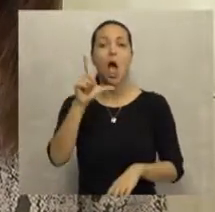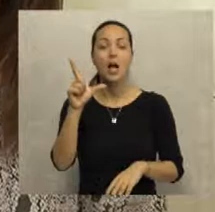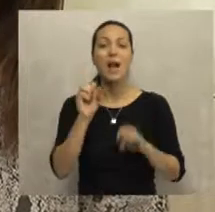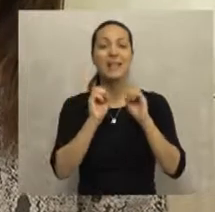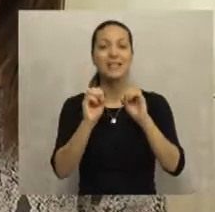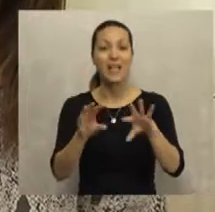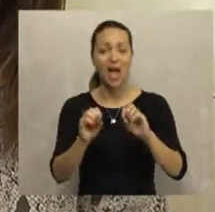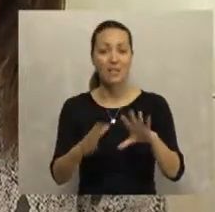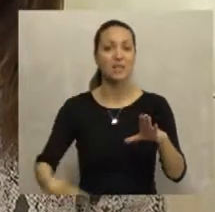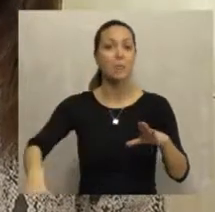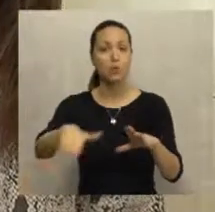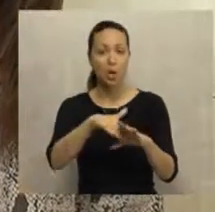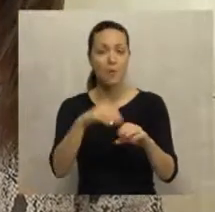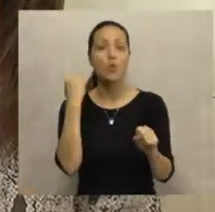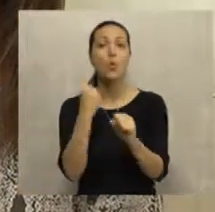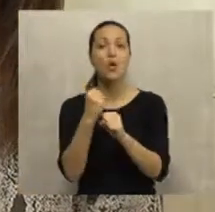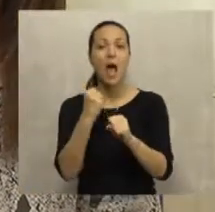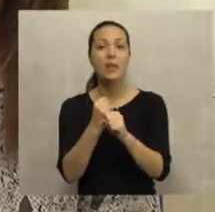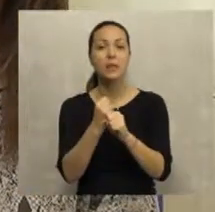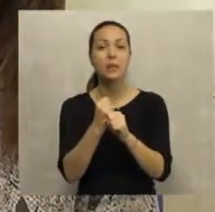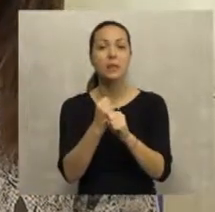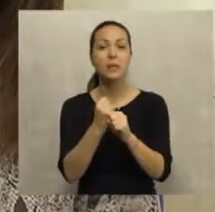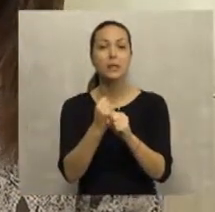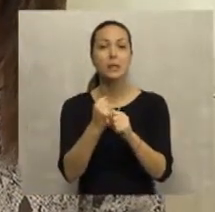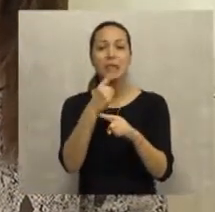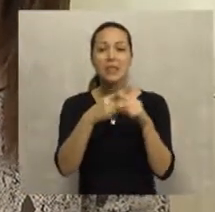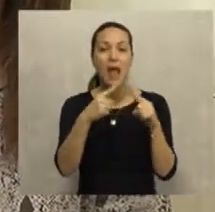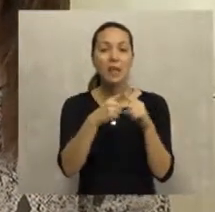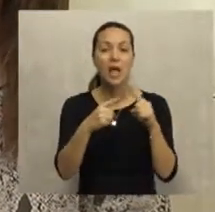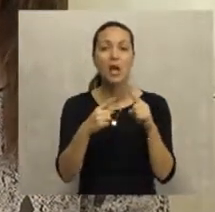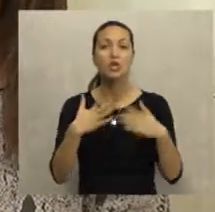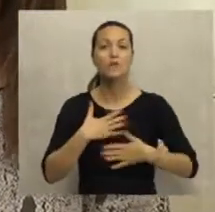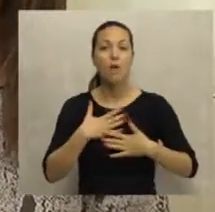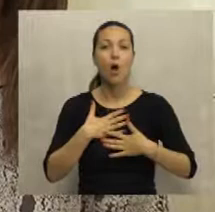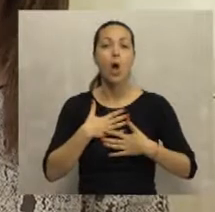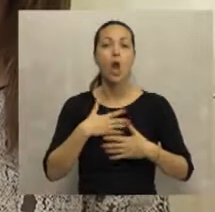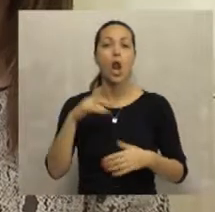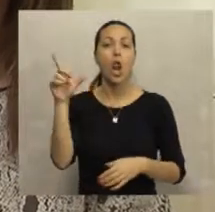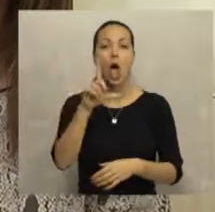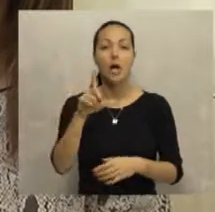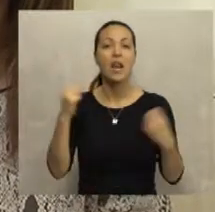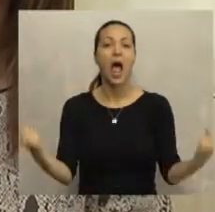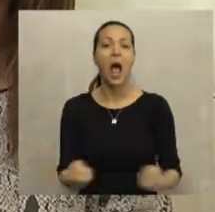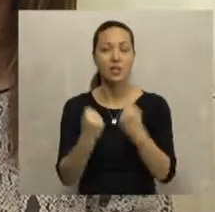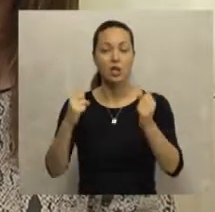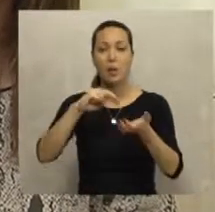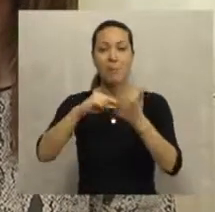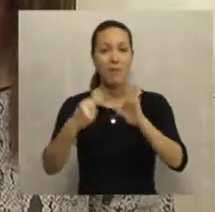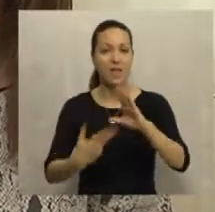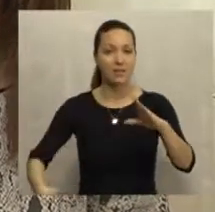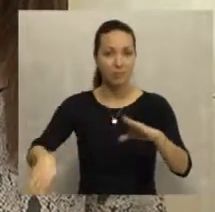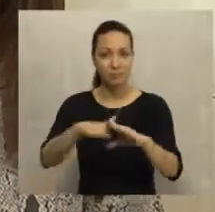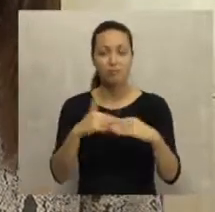lokalni savjet za zapošljavanje, gde su uradili detaljno svoj lokalni akcion i plan zapošljavanja,